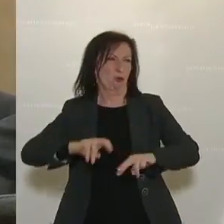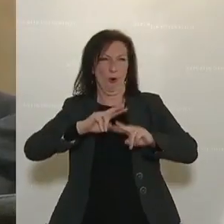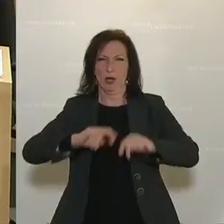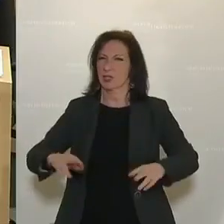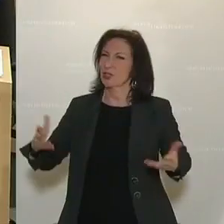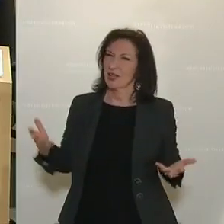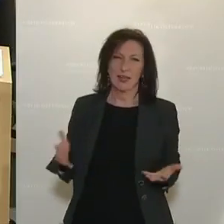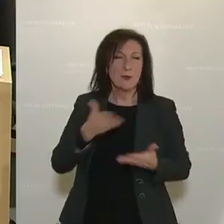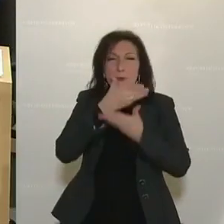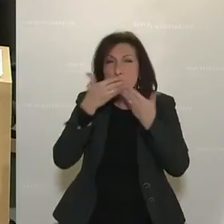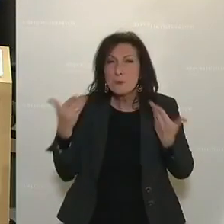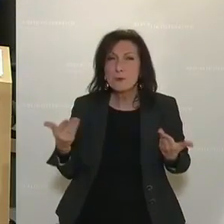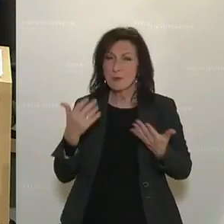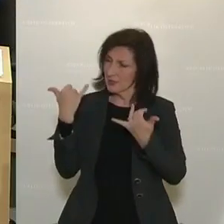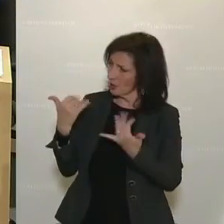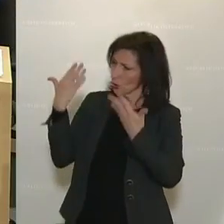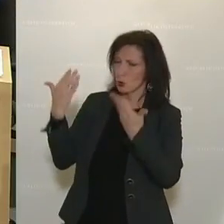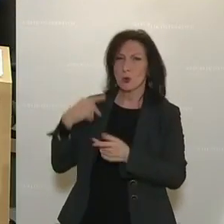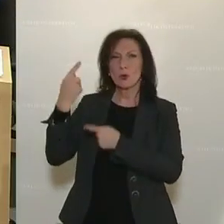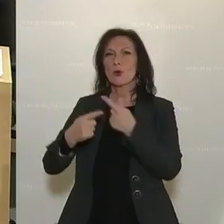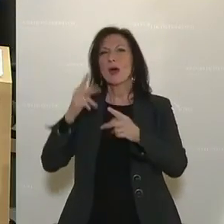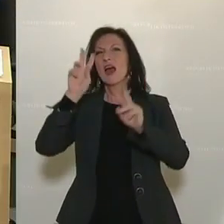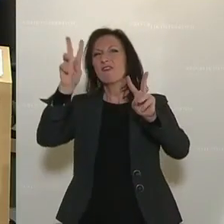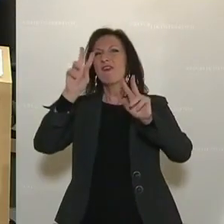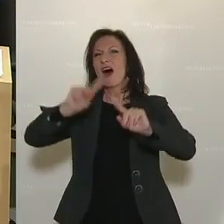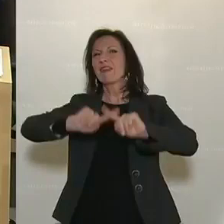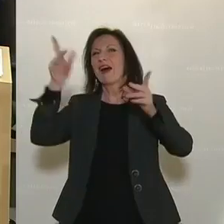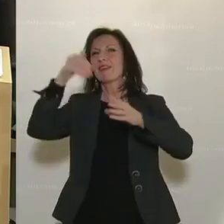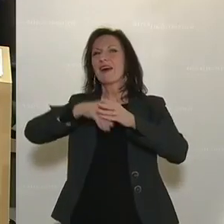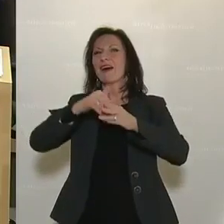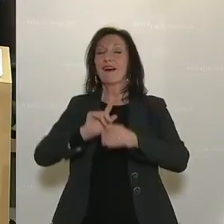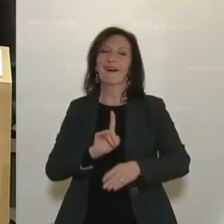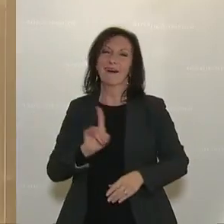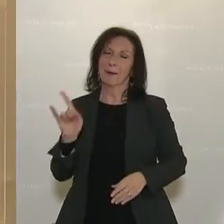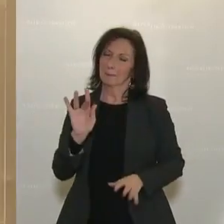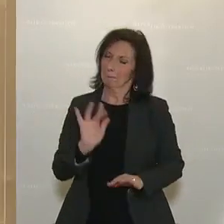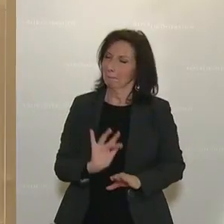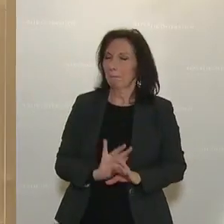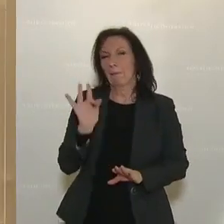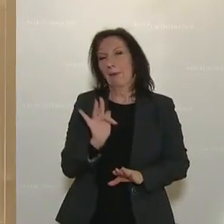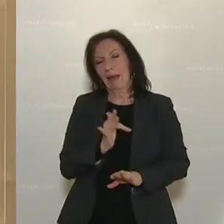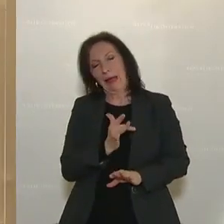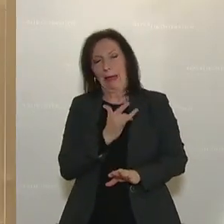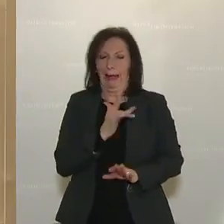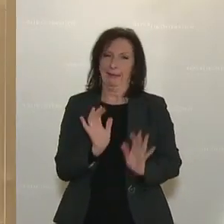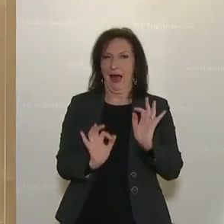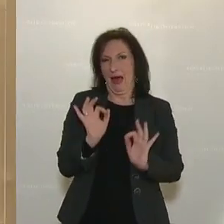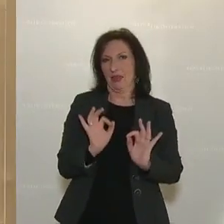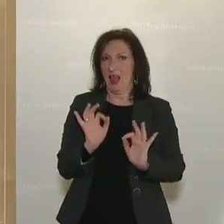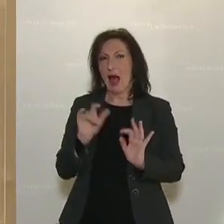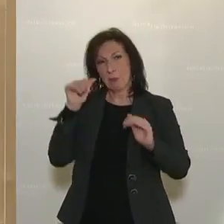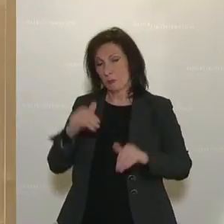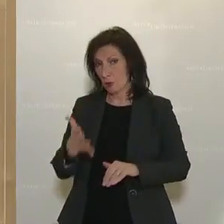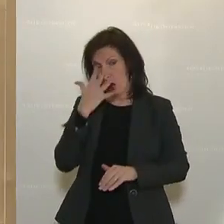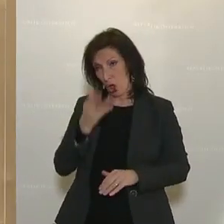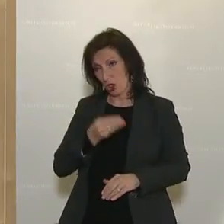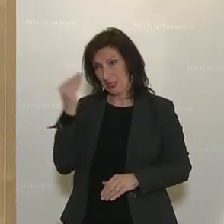beweist auch diese Vorgangsweise. Es geht um was anderes. Es geht um die gekränkte Eitelkeit. Und Herr Bundeskanzler, ich muss Sie enttäuschen,